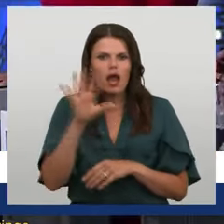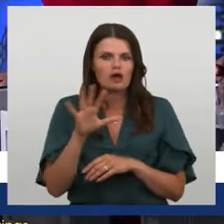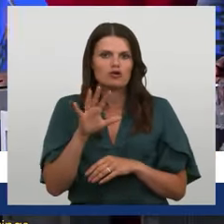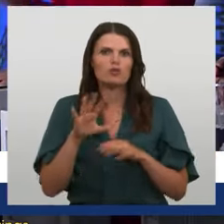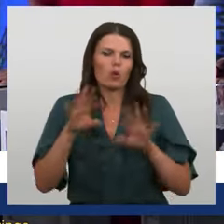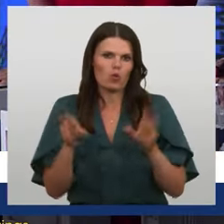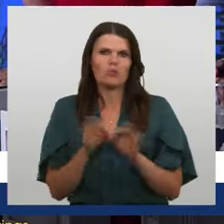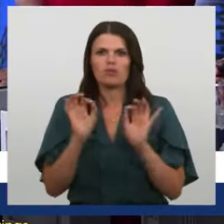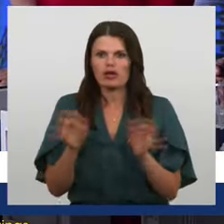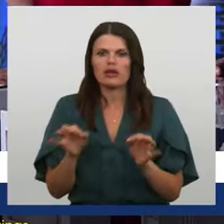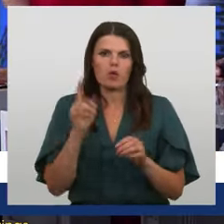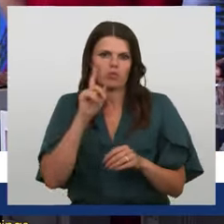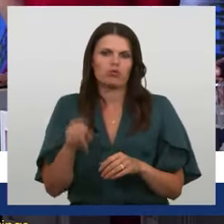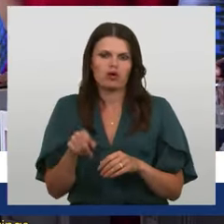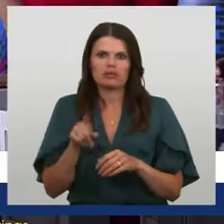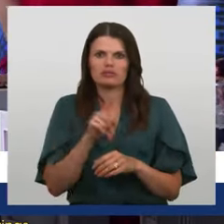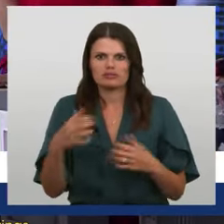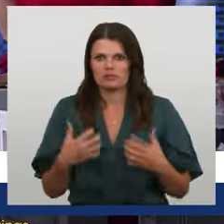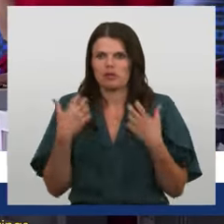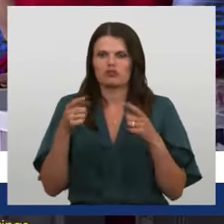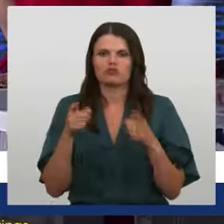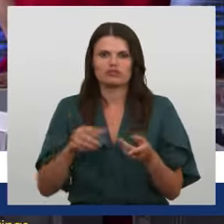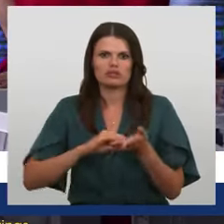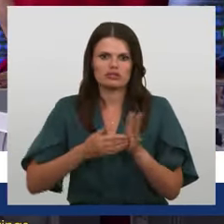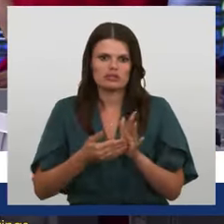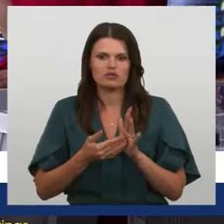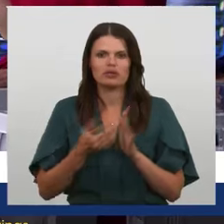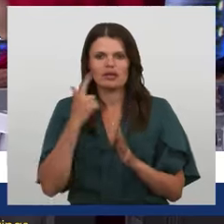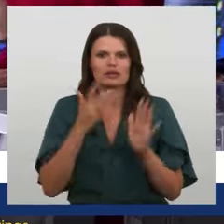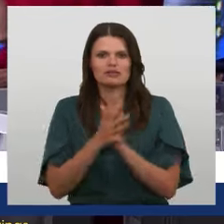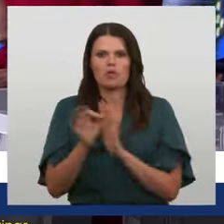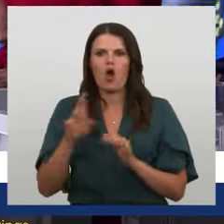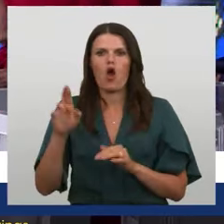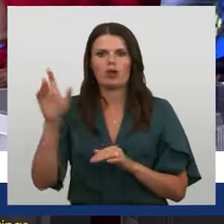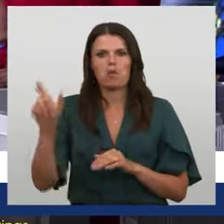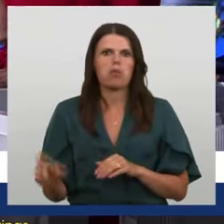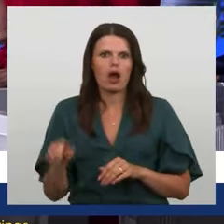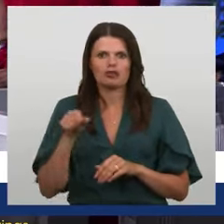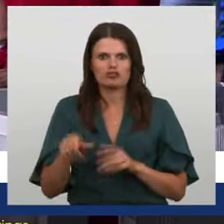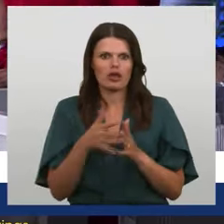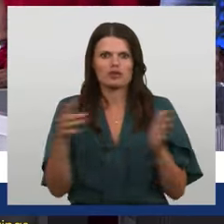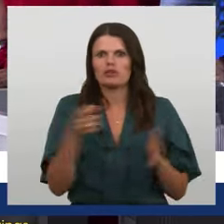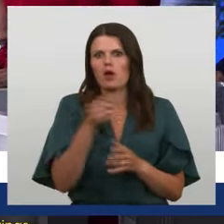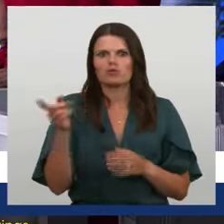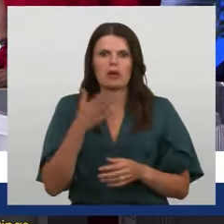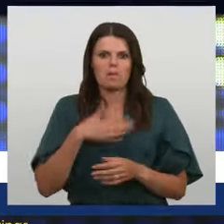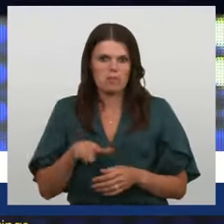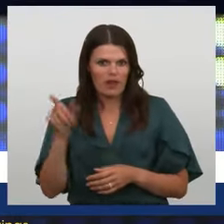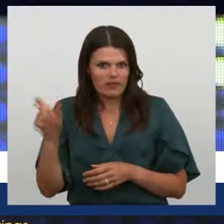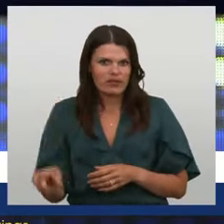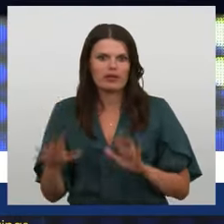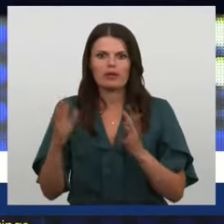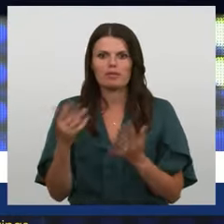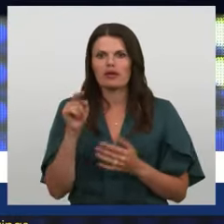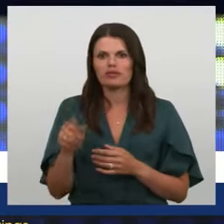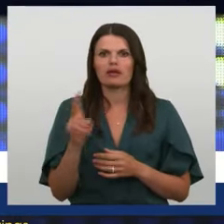Tā kā kopumā jā, jo, protams, ir biedējoši šīta situācija. Es saprotu, ka Orbāns šeit ir iedvesma savots ļoti daudzām politiskajām partijām, bet